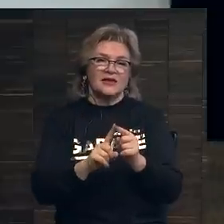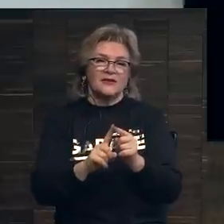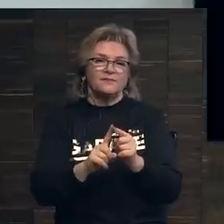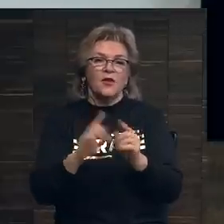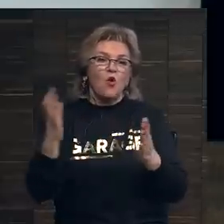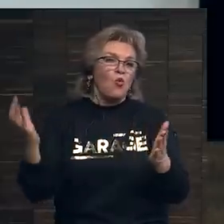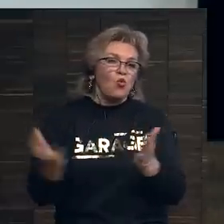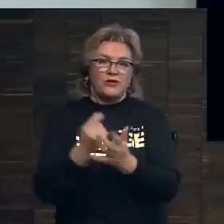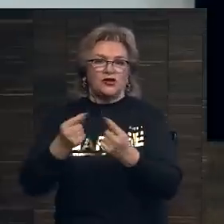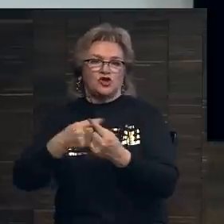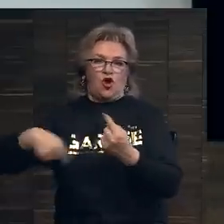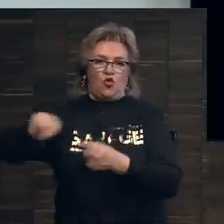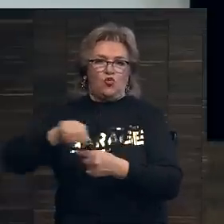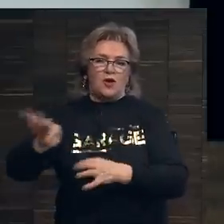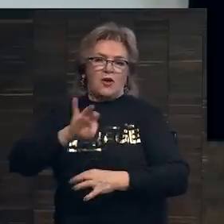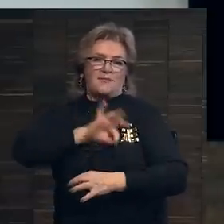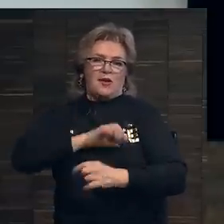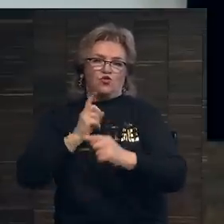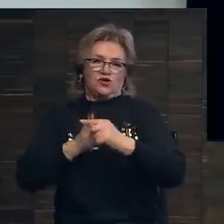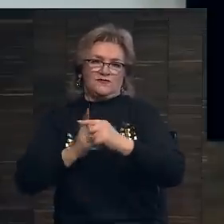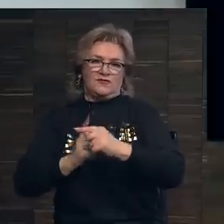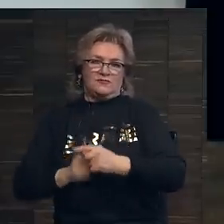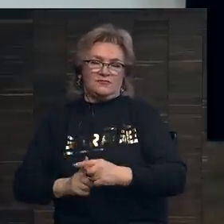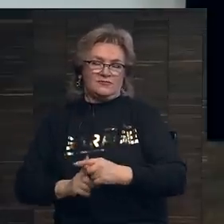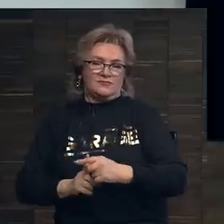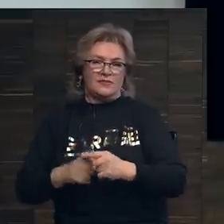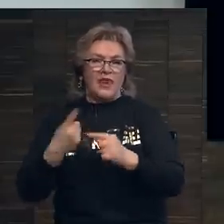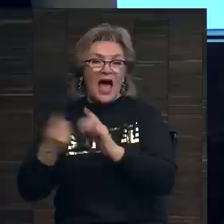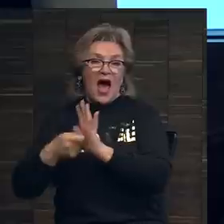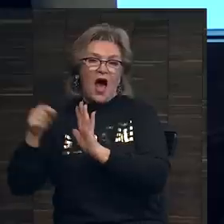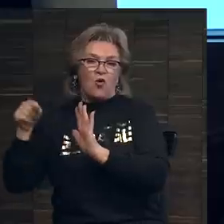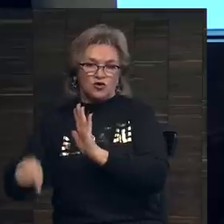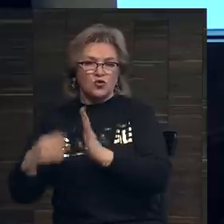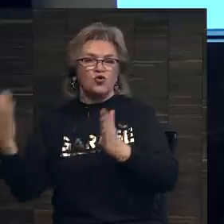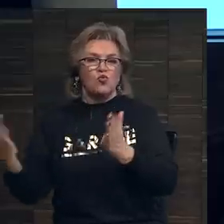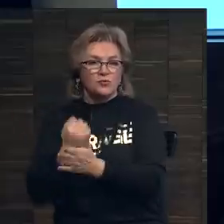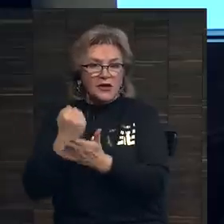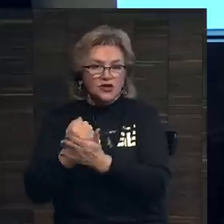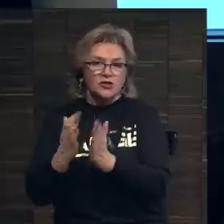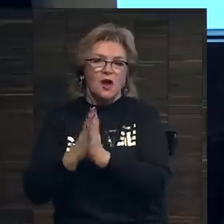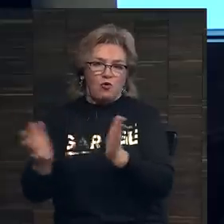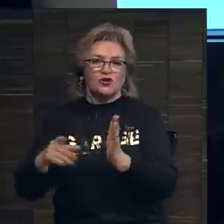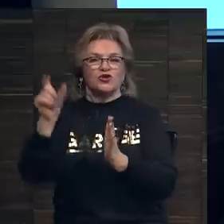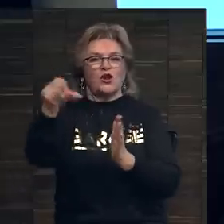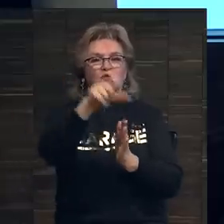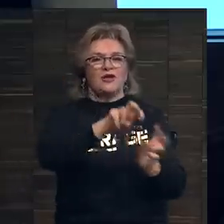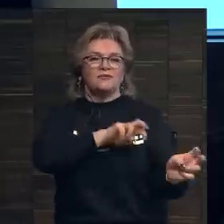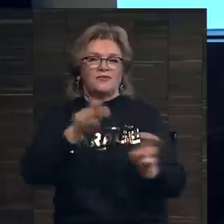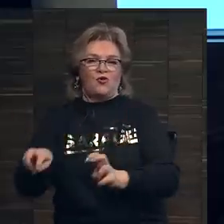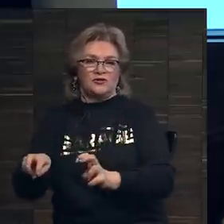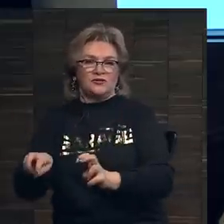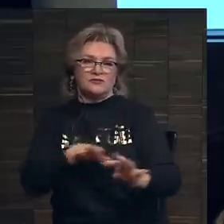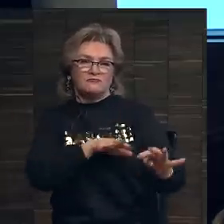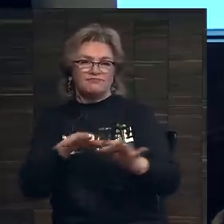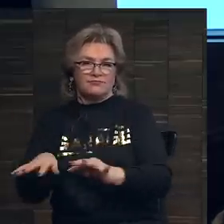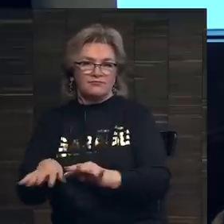удачный круг. Это круг преимуществ. Аукцион успешен, больше людей приходит к нему.